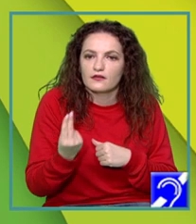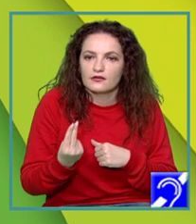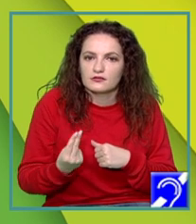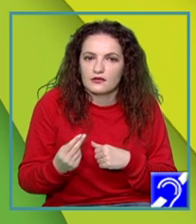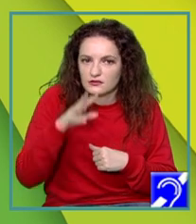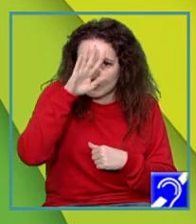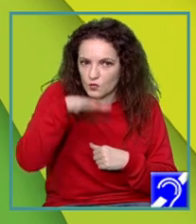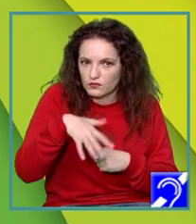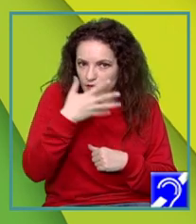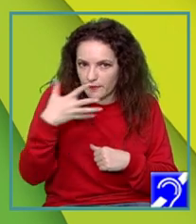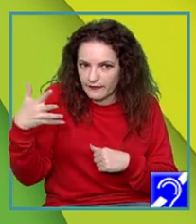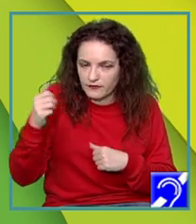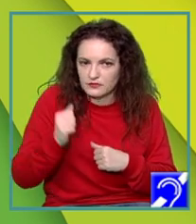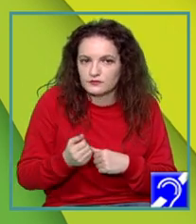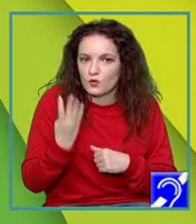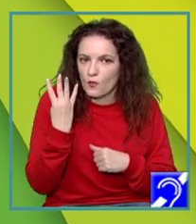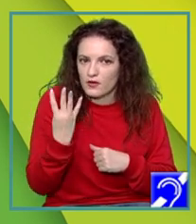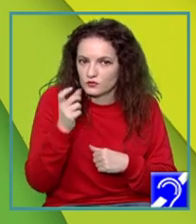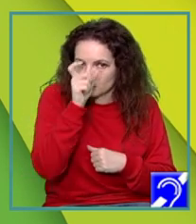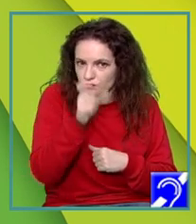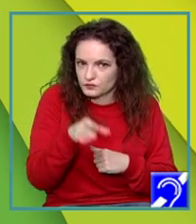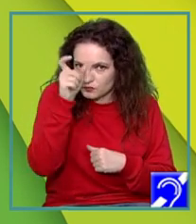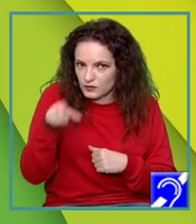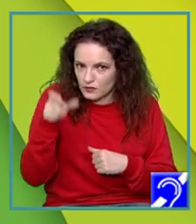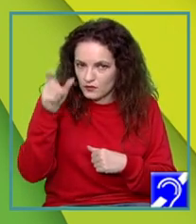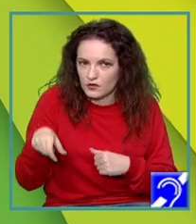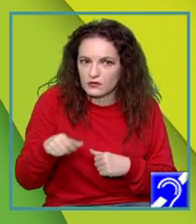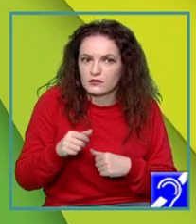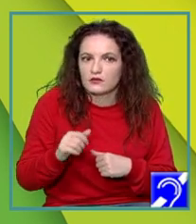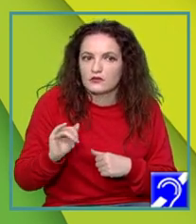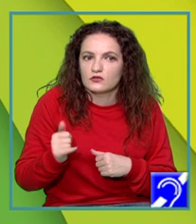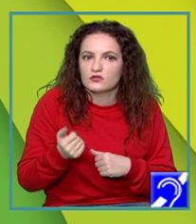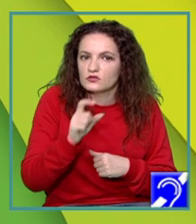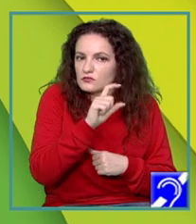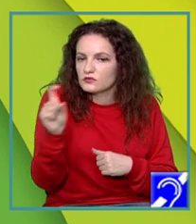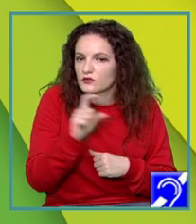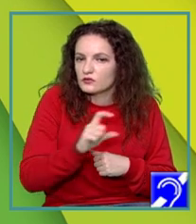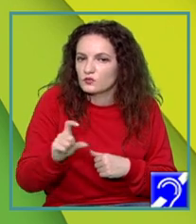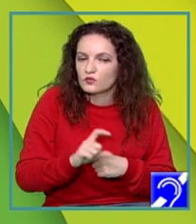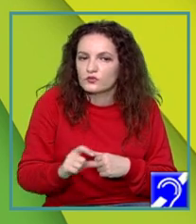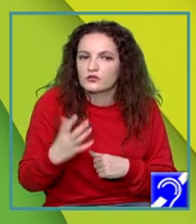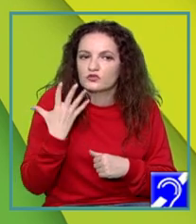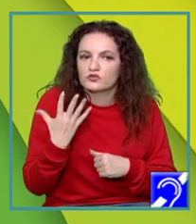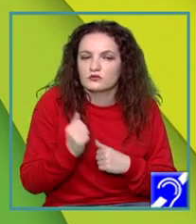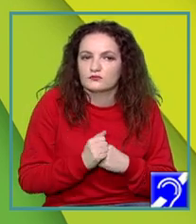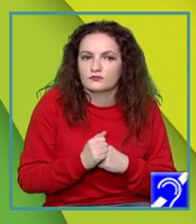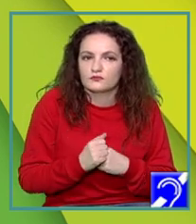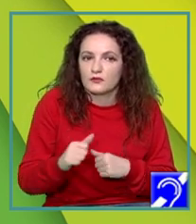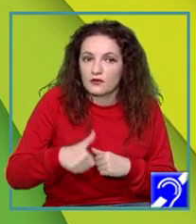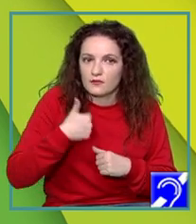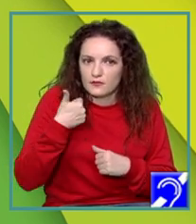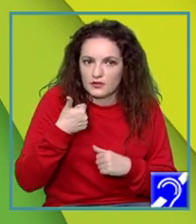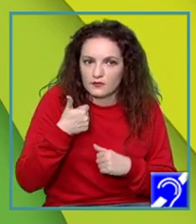tabel cu patru coloane și cu rânduri nu mai mult de cinci. În primul